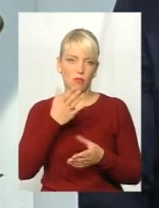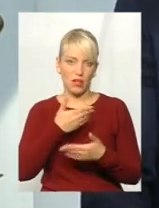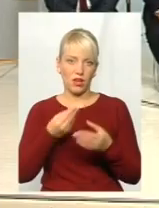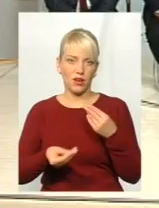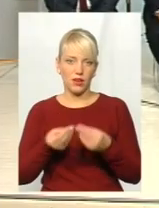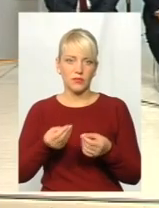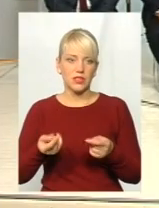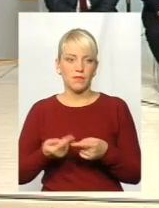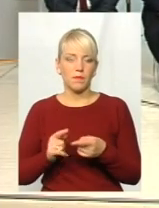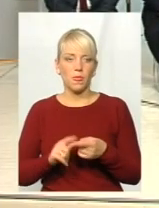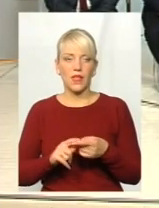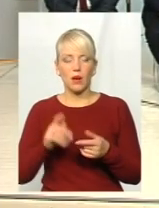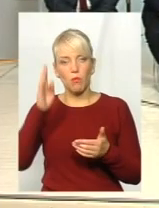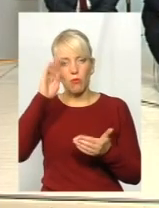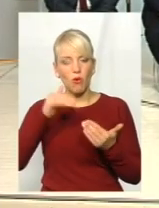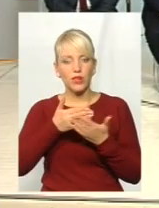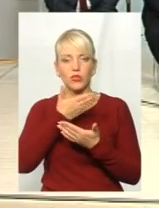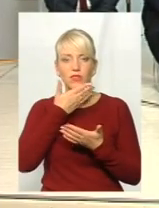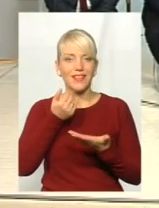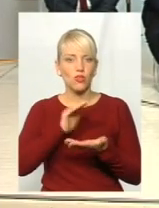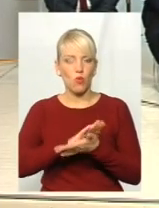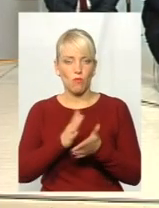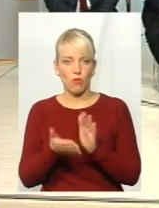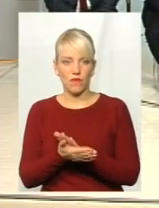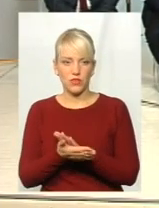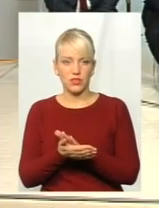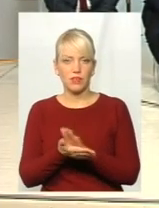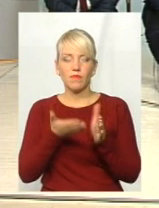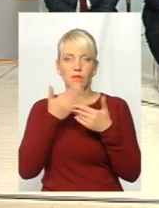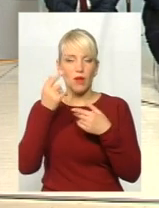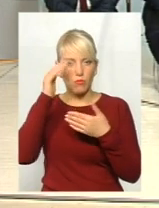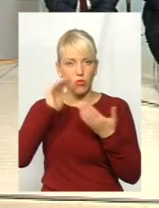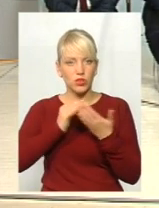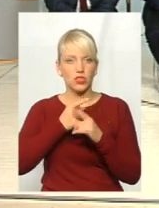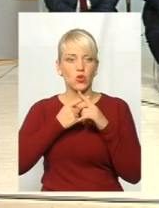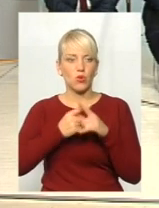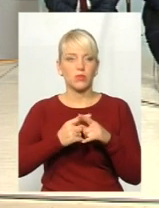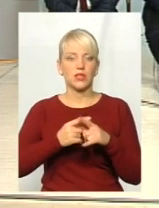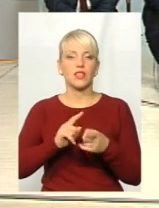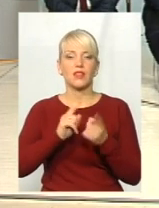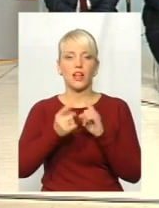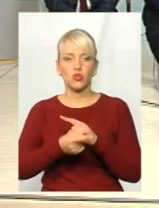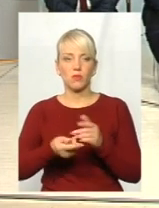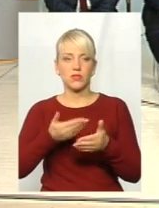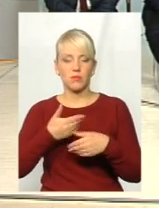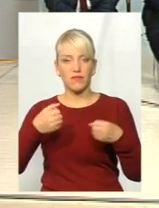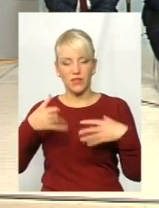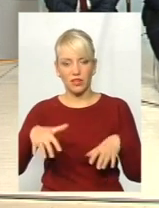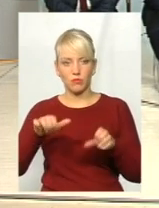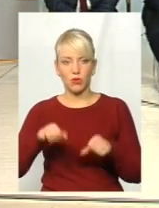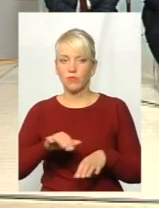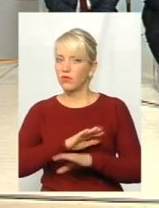політичні недомовленості, не дійшли політичного компромісу, натомість втратимо можливість чи не втратимо?